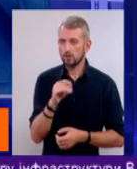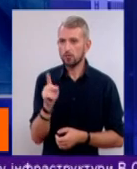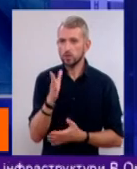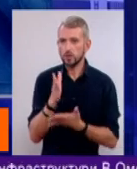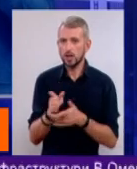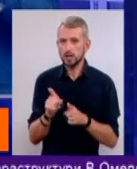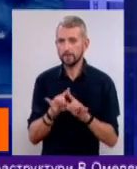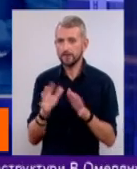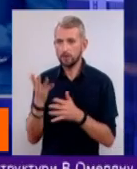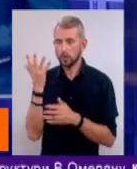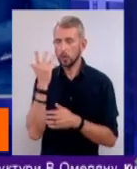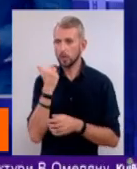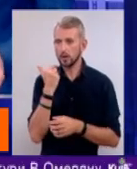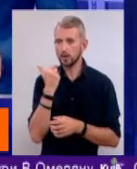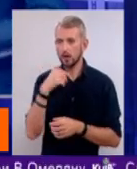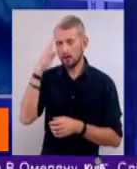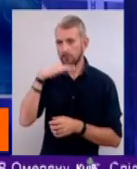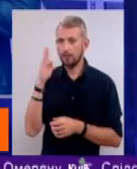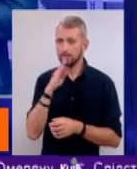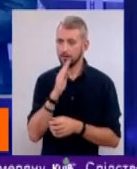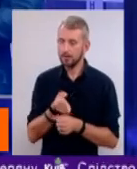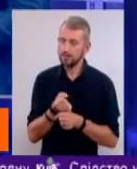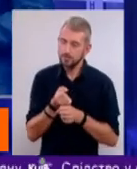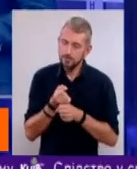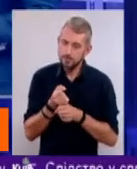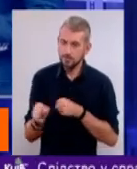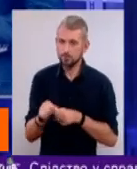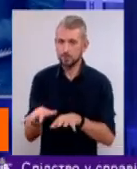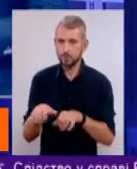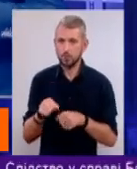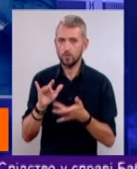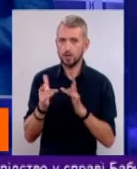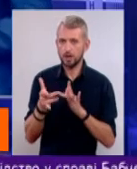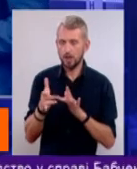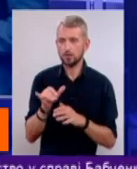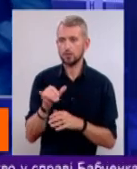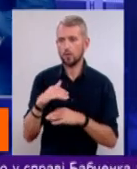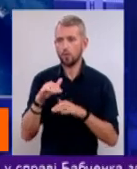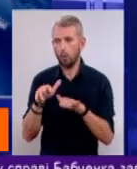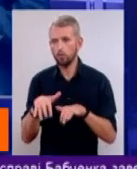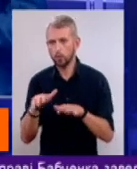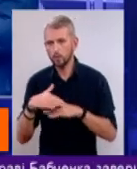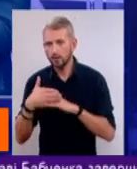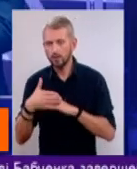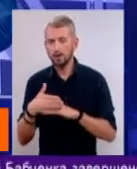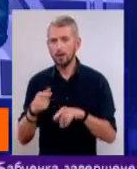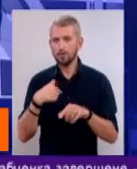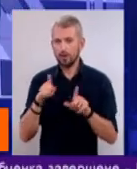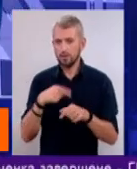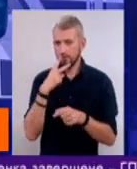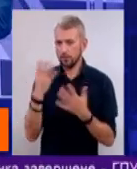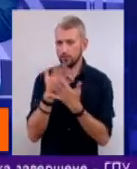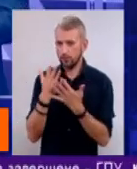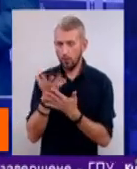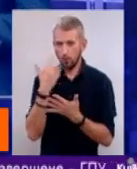є такі випадки, коли батьки-силоміць забирають інтернет у дитини, комп'ютер, ну, так, я навіть бачив ролики, коли